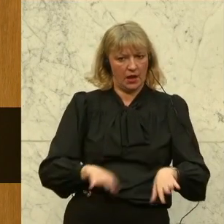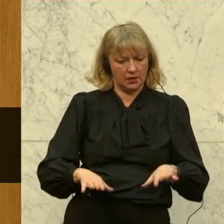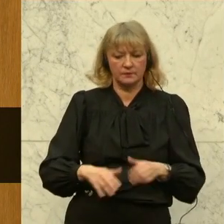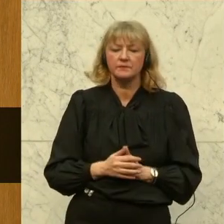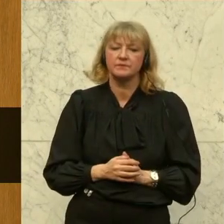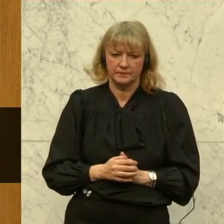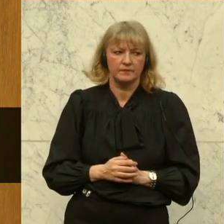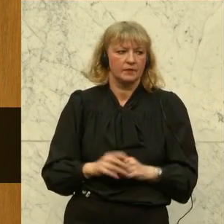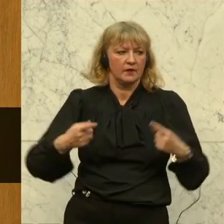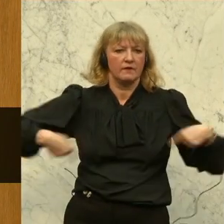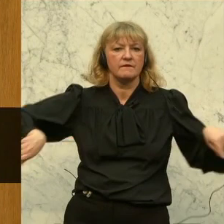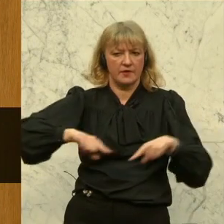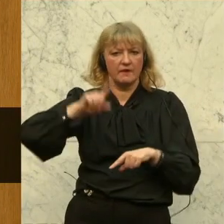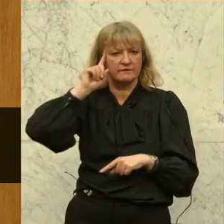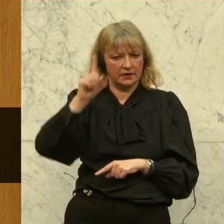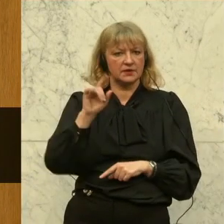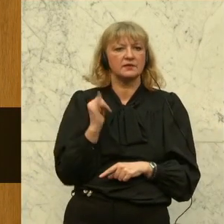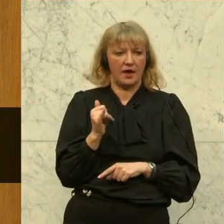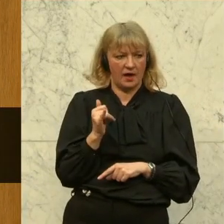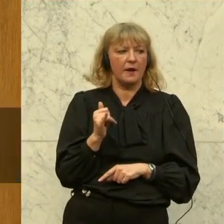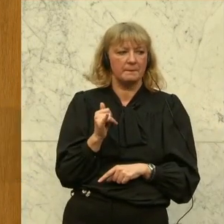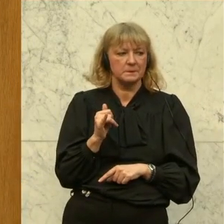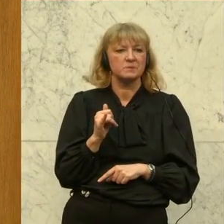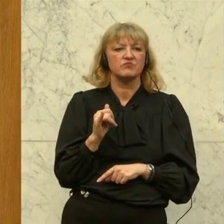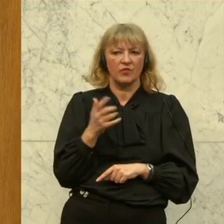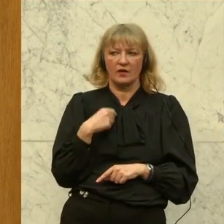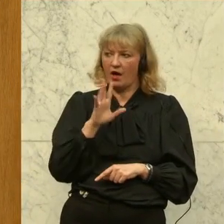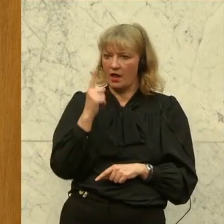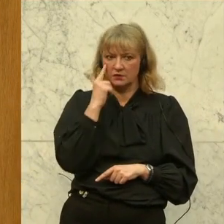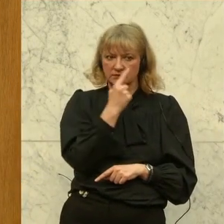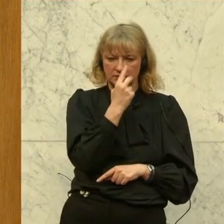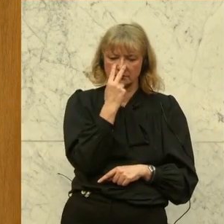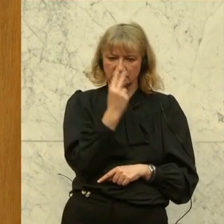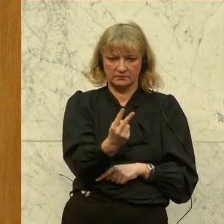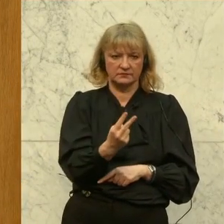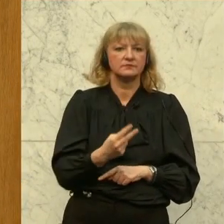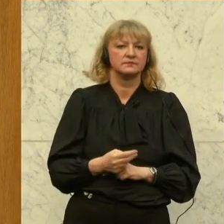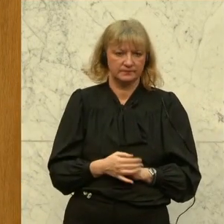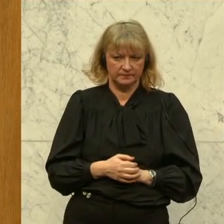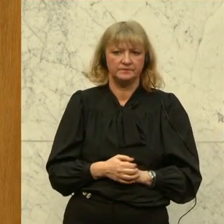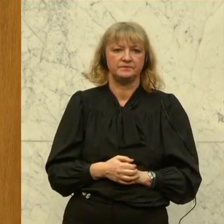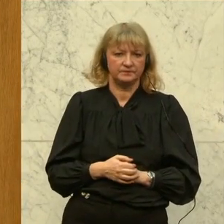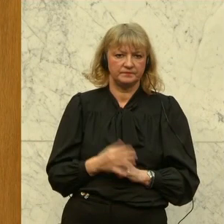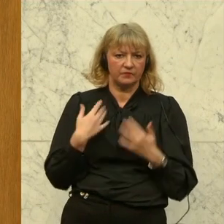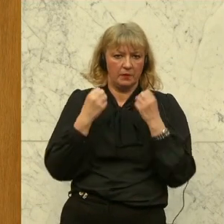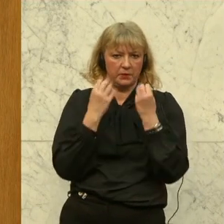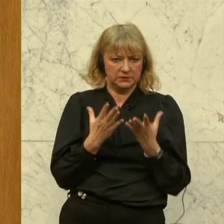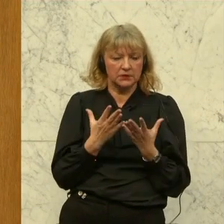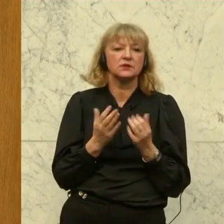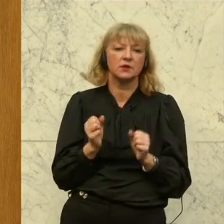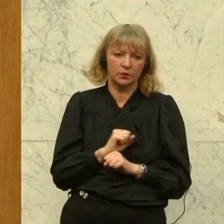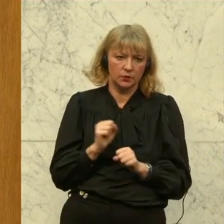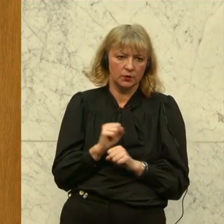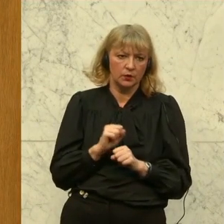Wir wissen, weil es vor unser aller Augen geschehen ist, vor welcher